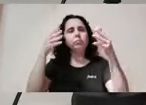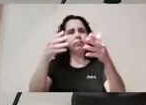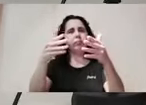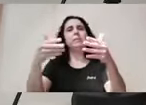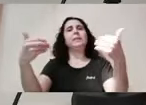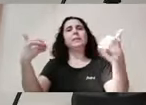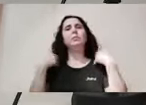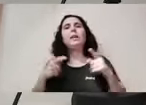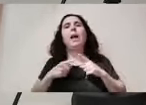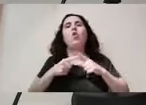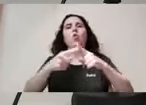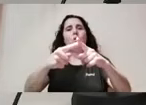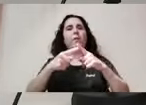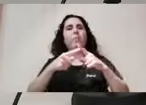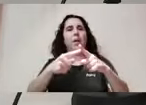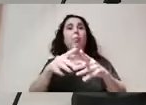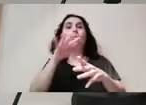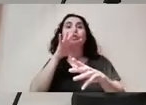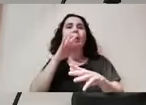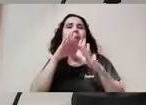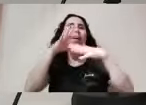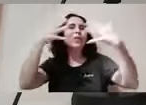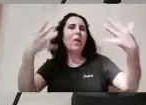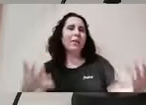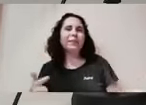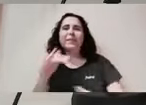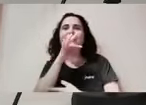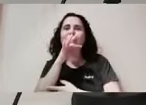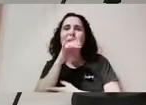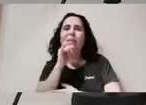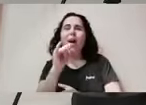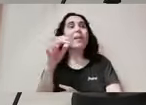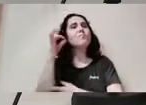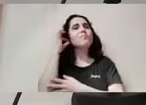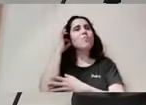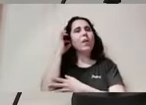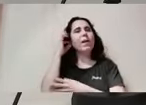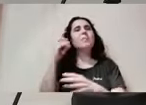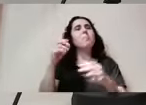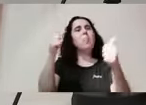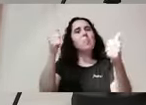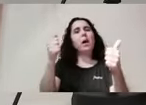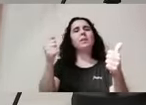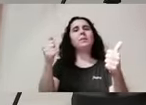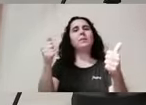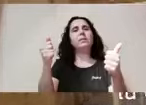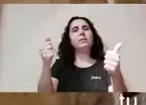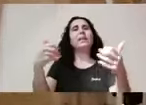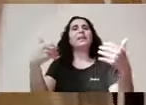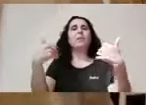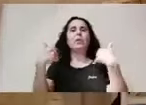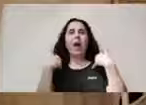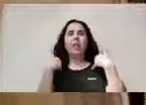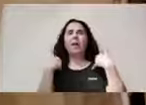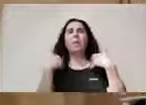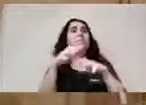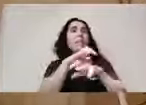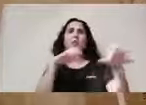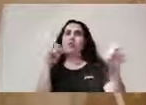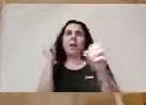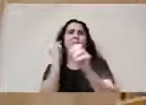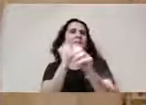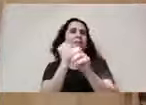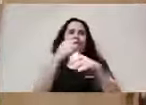corresponsabilitat, on encara avui en dia les dones són els que assumim la gran